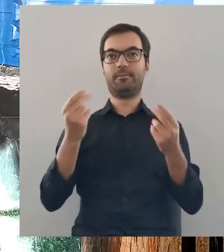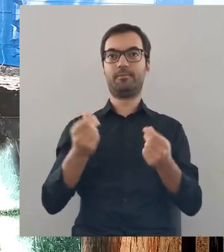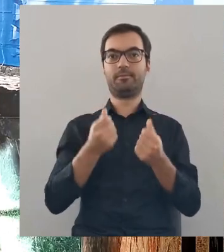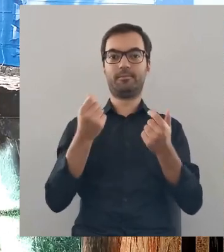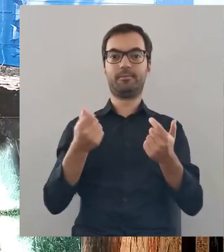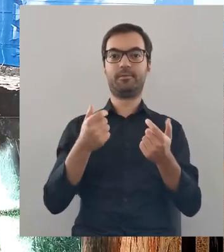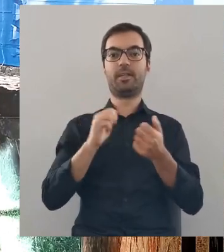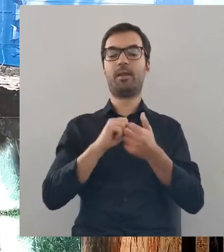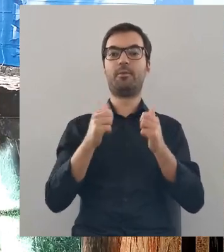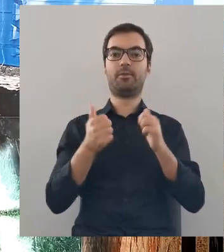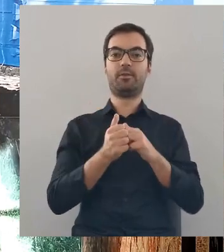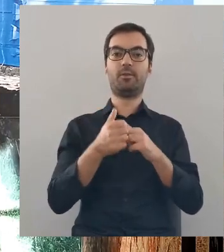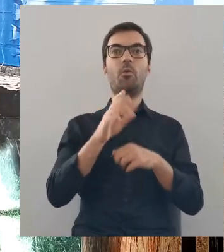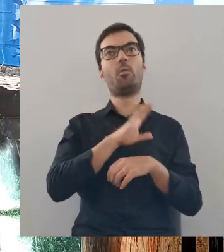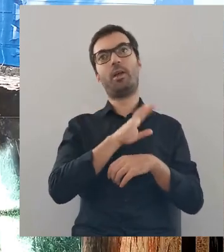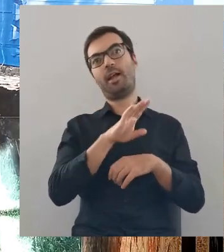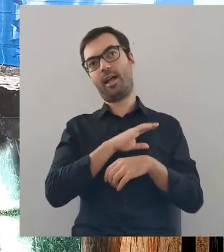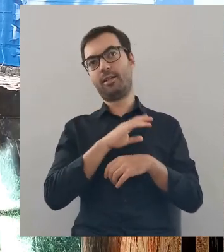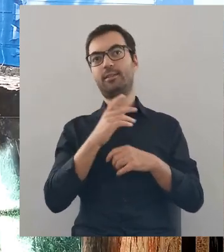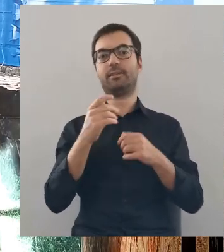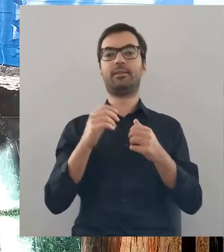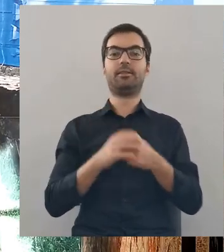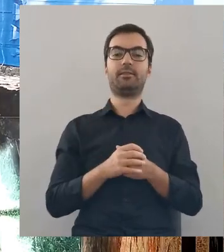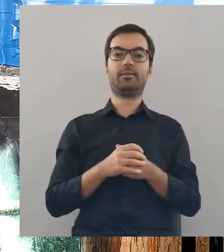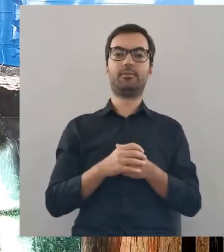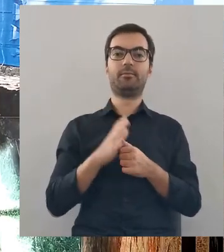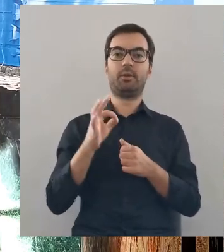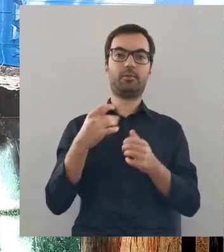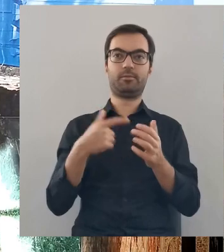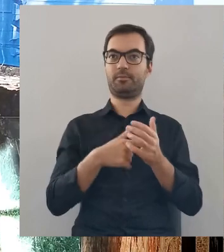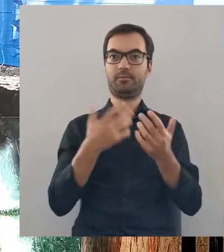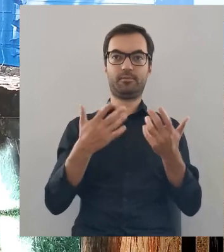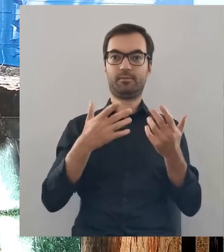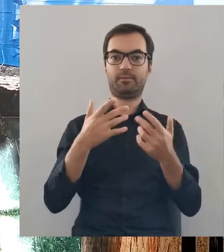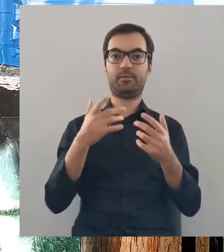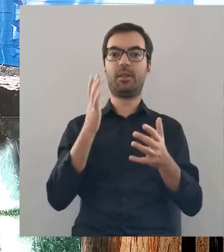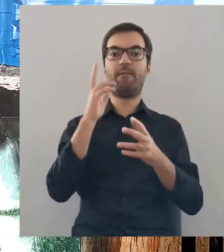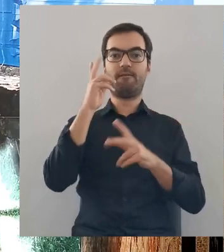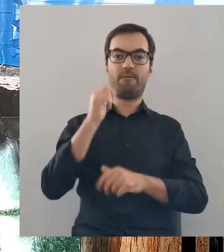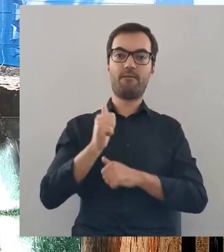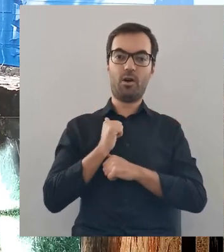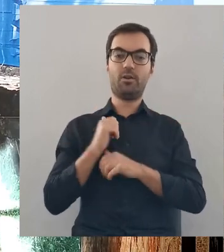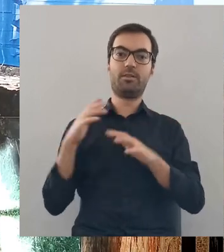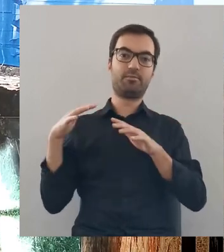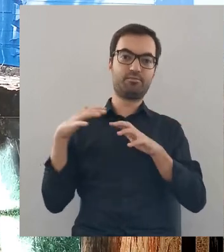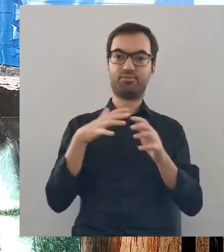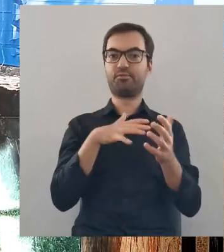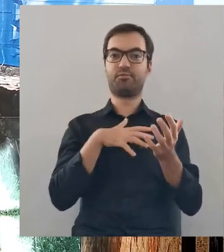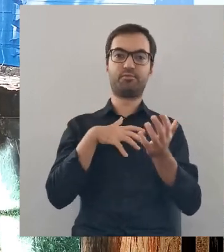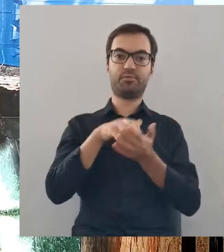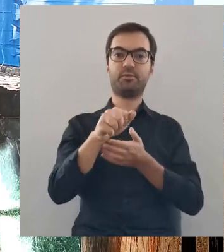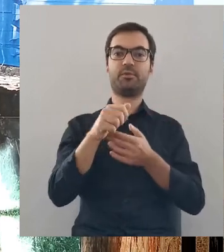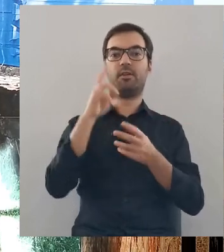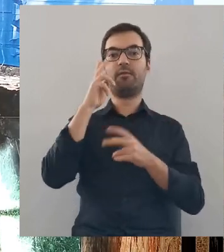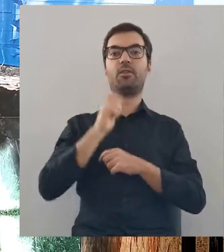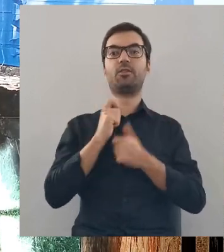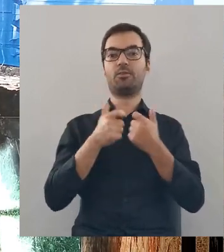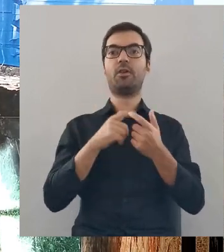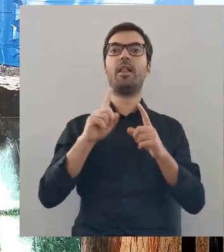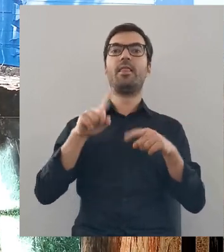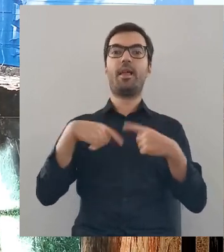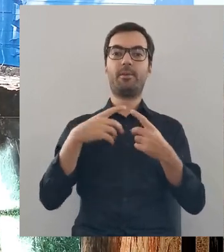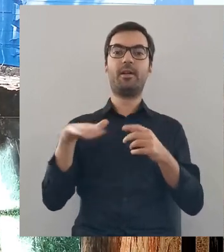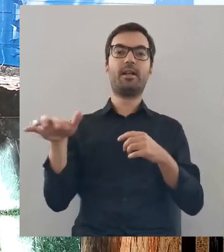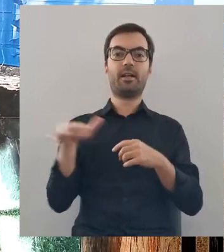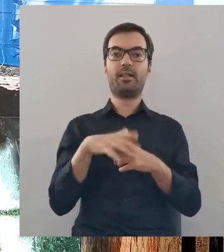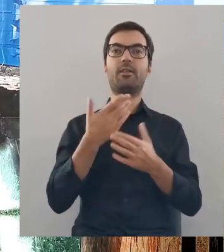ci ludzie albo ginęli, bo przechodziły wojska i wojska,